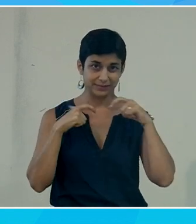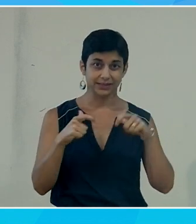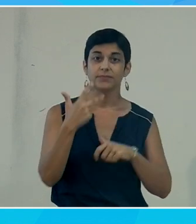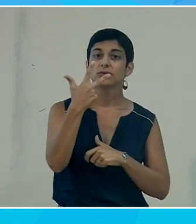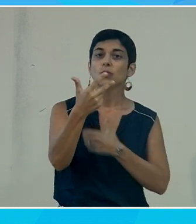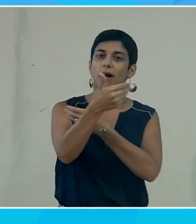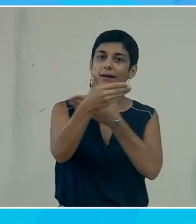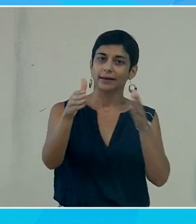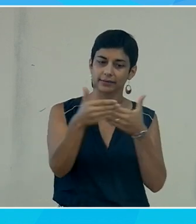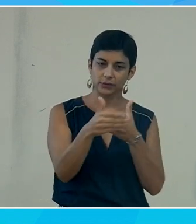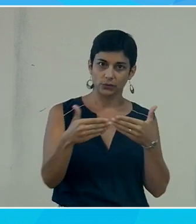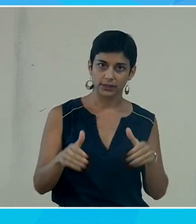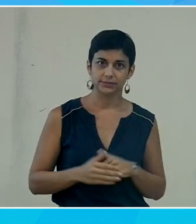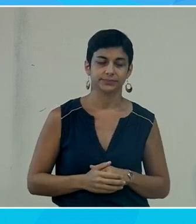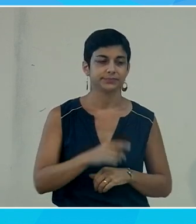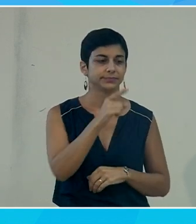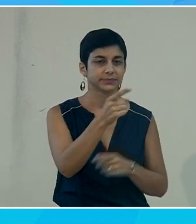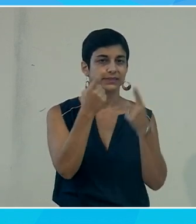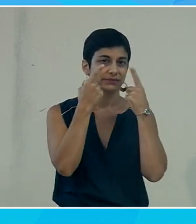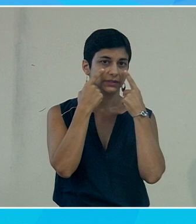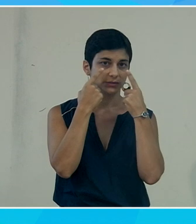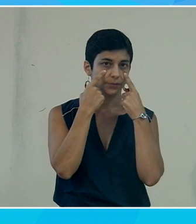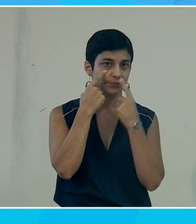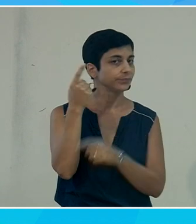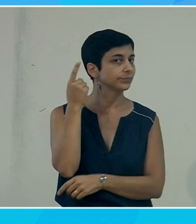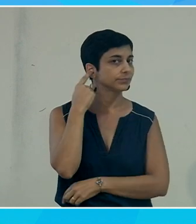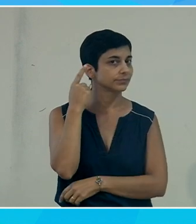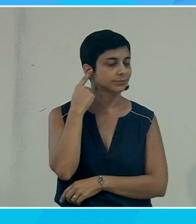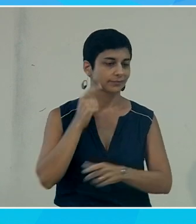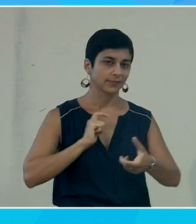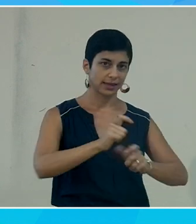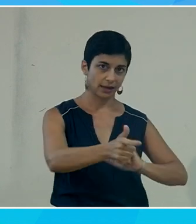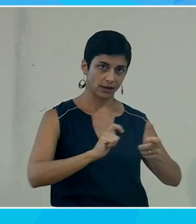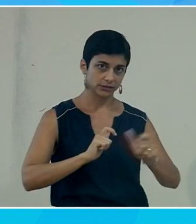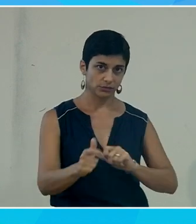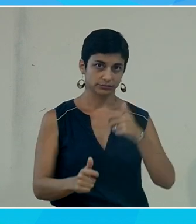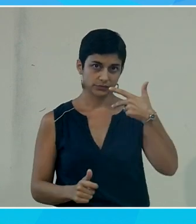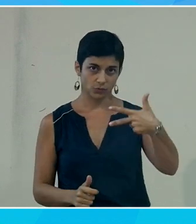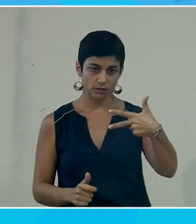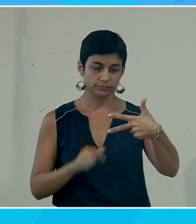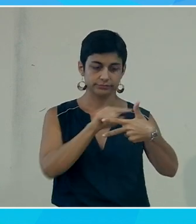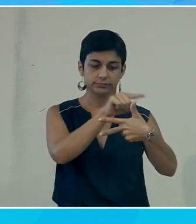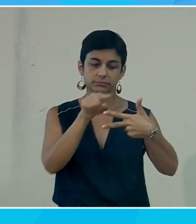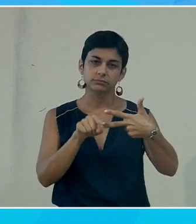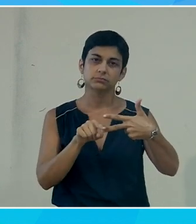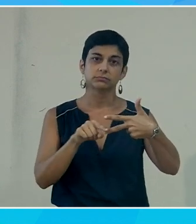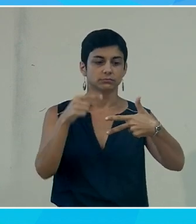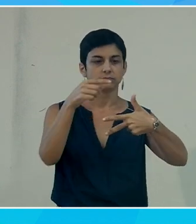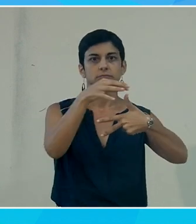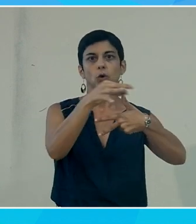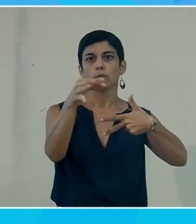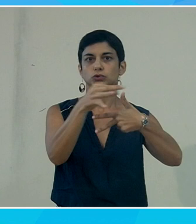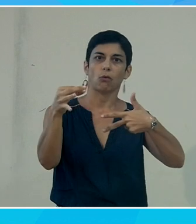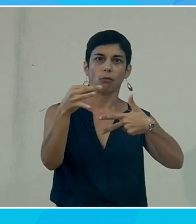catégories. Vision, audition, interaction. Et dans chacune des catégories, je vais avoir beaucoup, beaucoup d'options